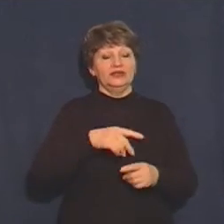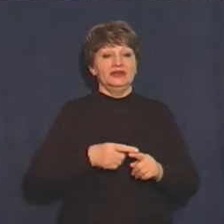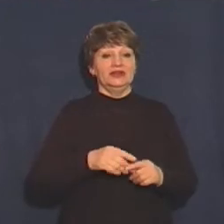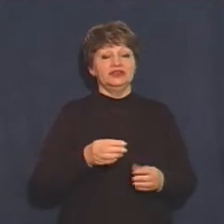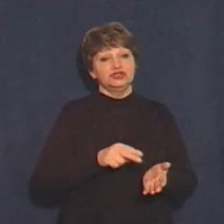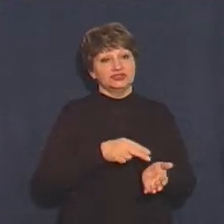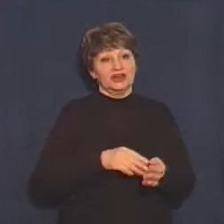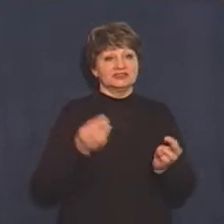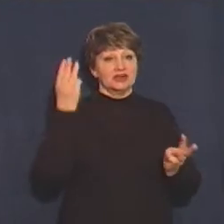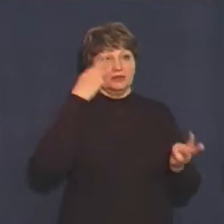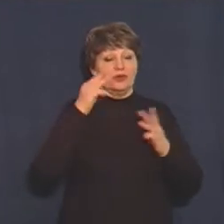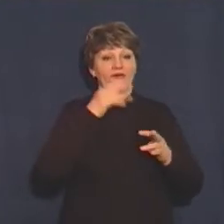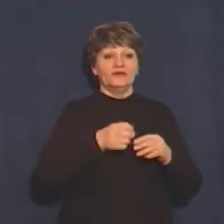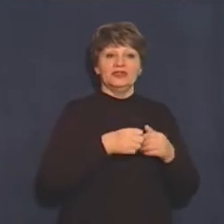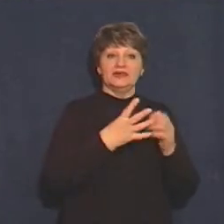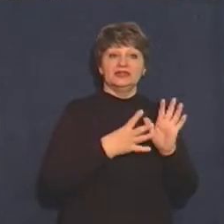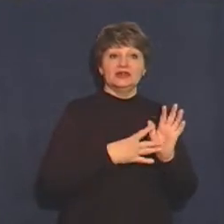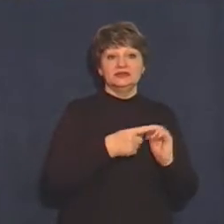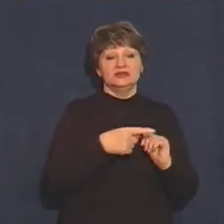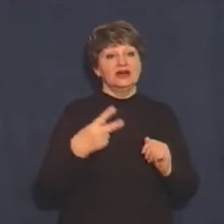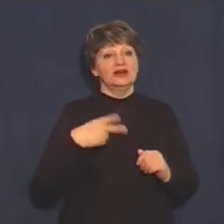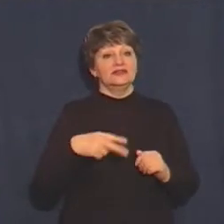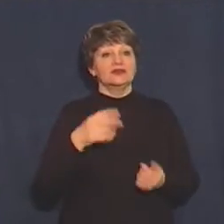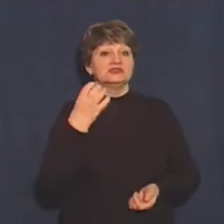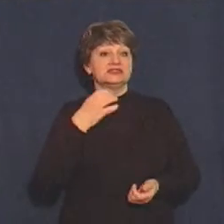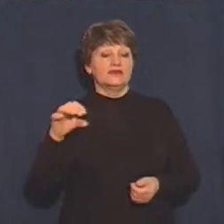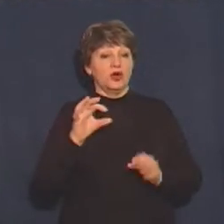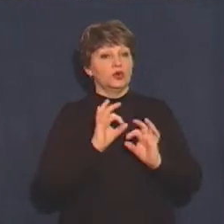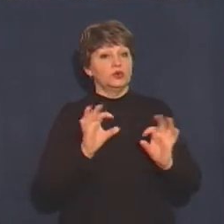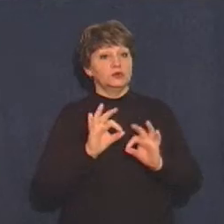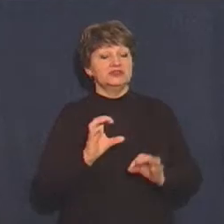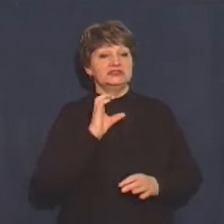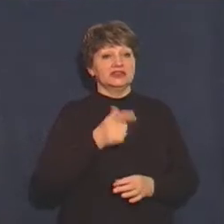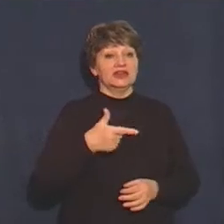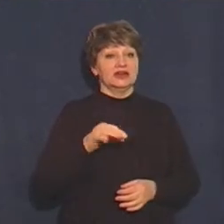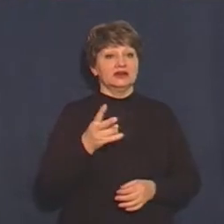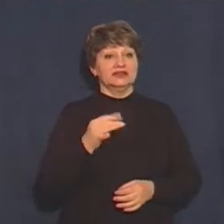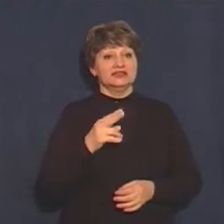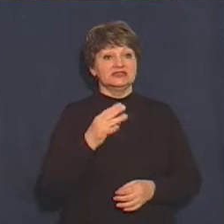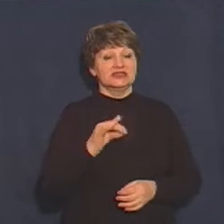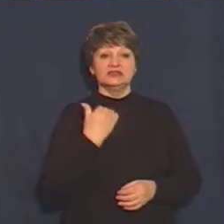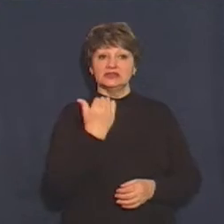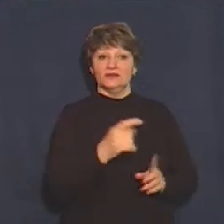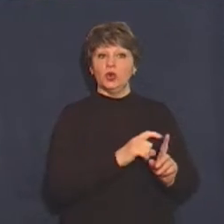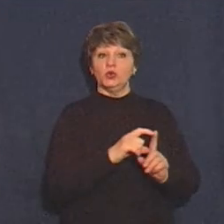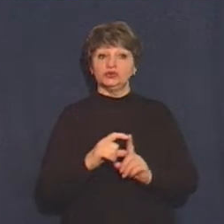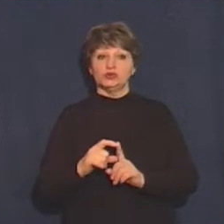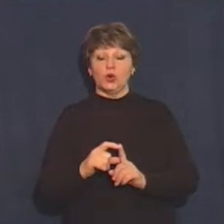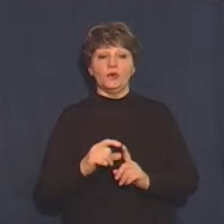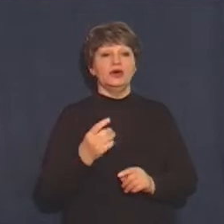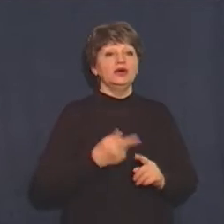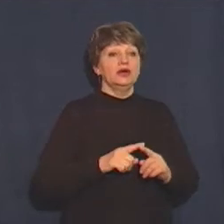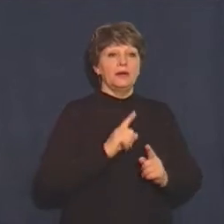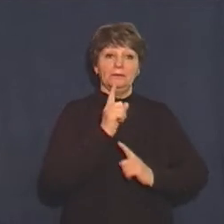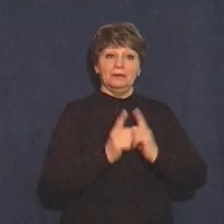початку 20-го століття, розповідає завідувач відділу історії краю Сергій Ганицький. З його слів, на зламі століть змінювалось не лише